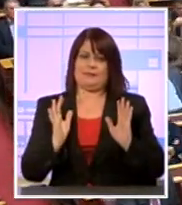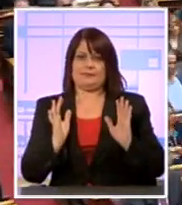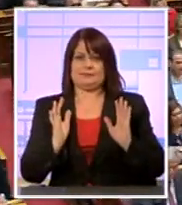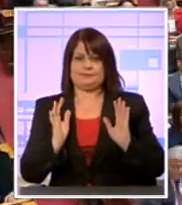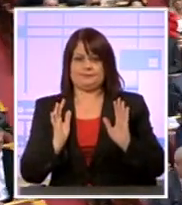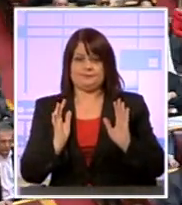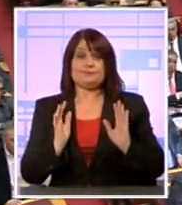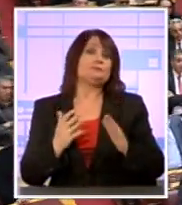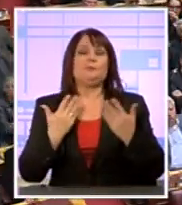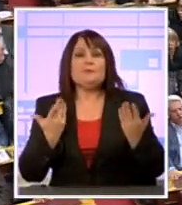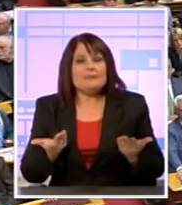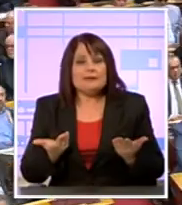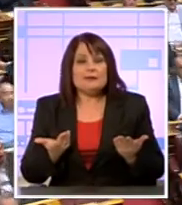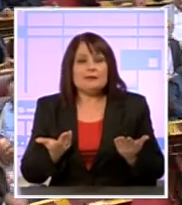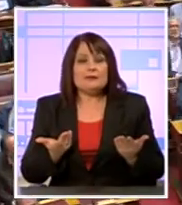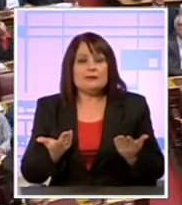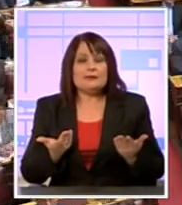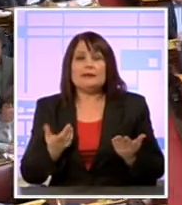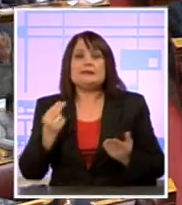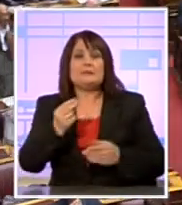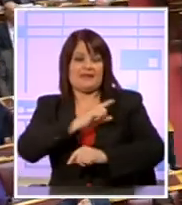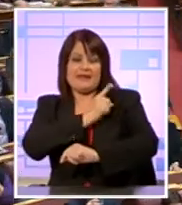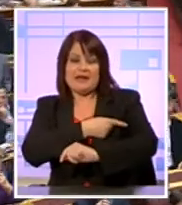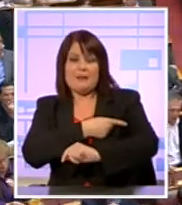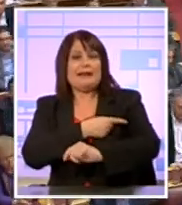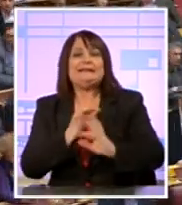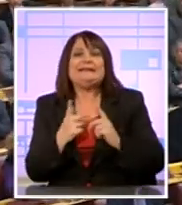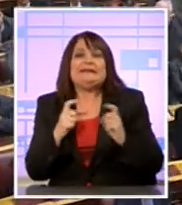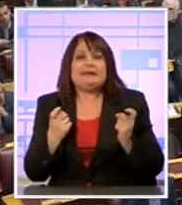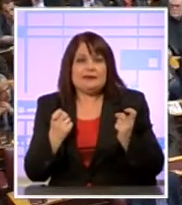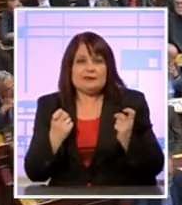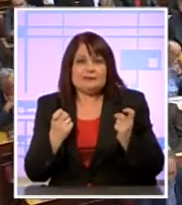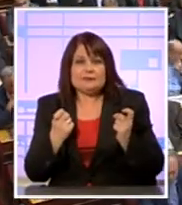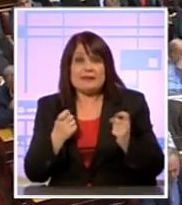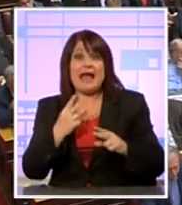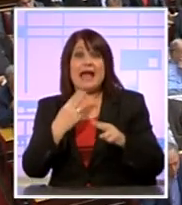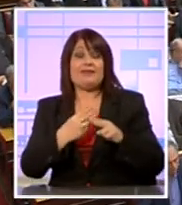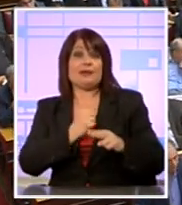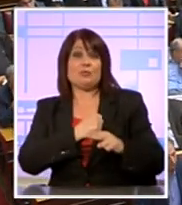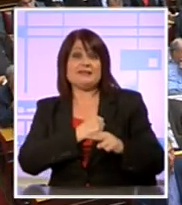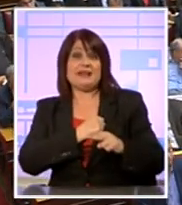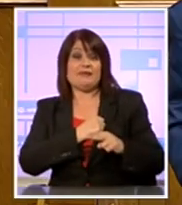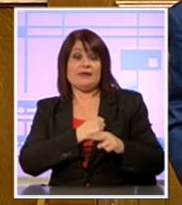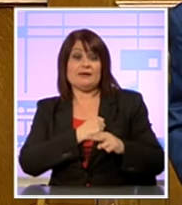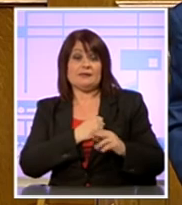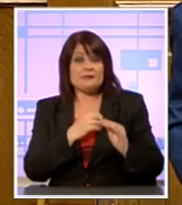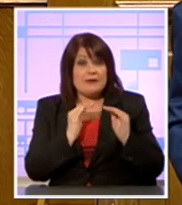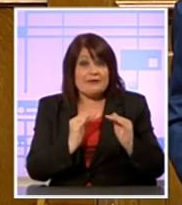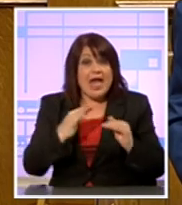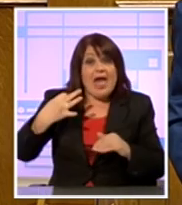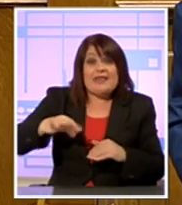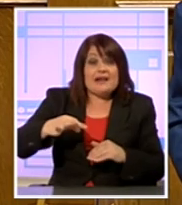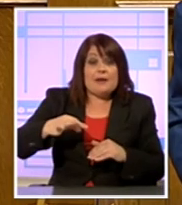Ότι τελικά αυτό που είναι δύναμη είναι να υπηρετεί κανείς τις αξίες του. Ενώ είναι αδυναμία